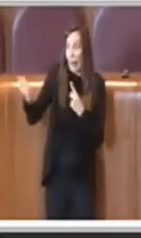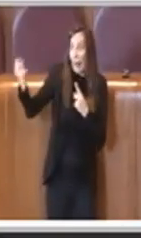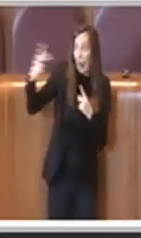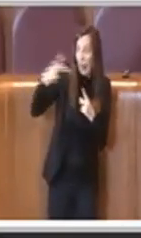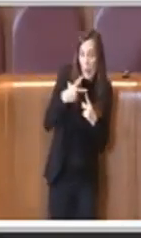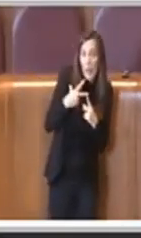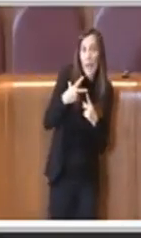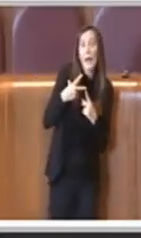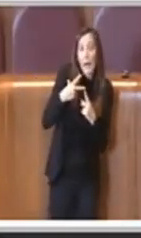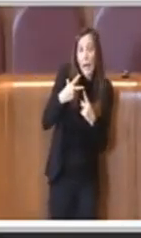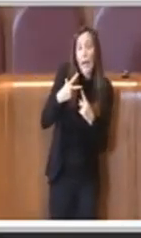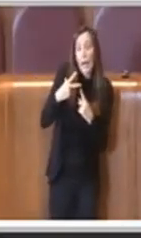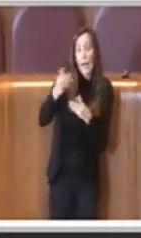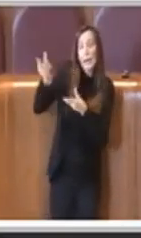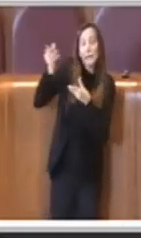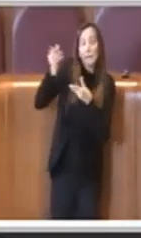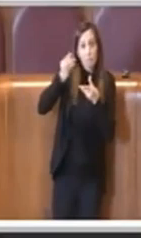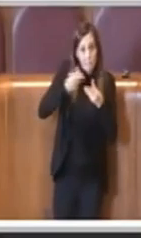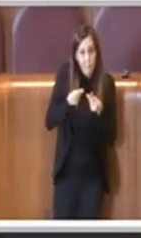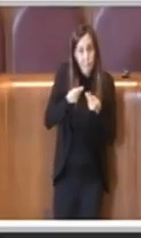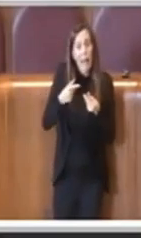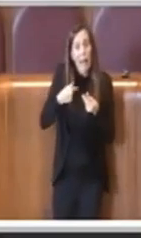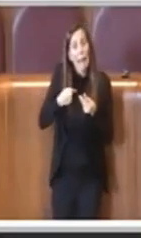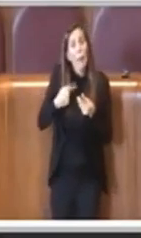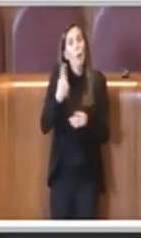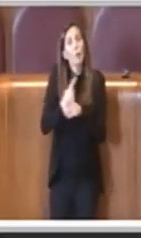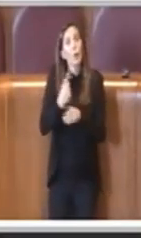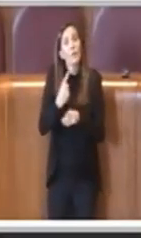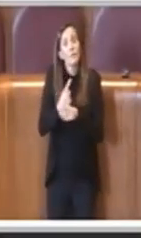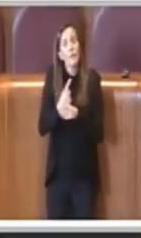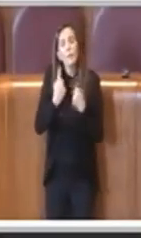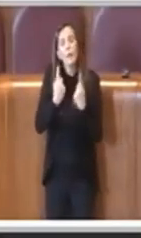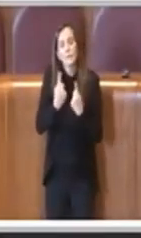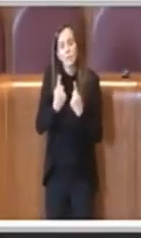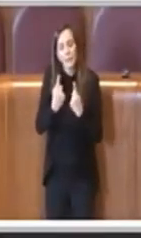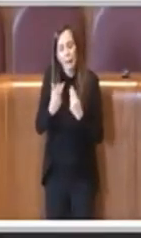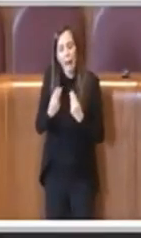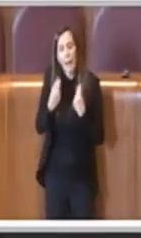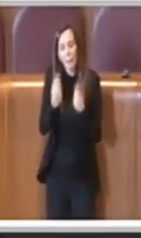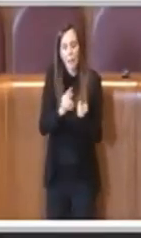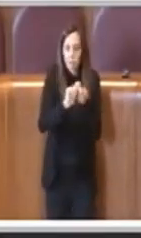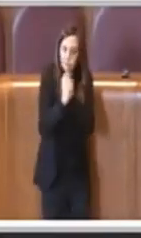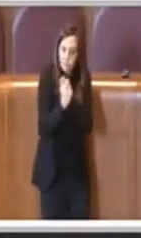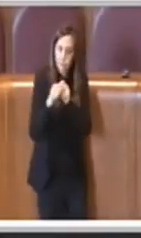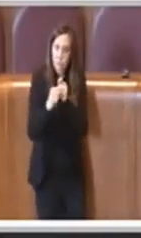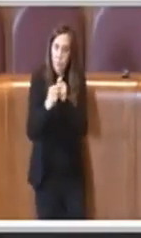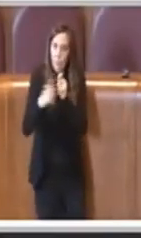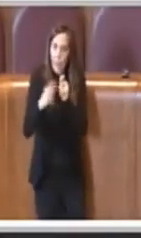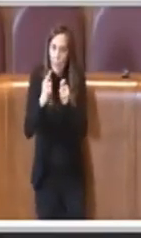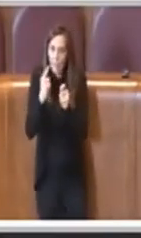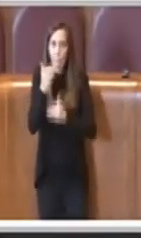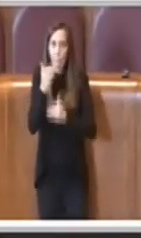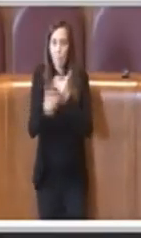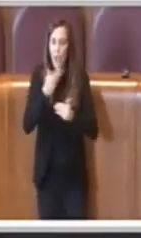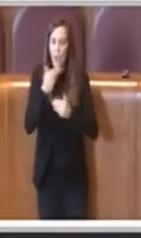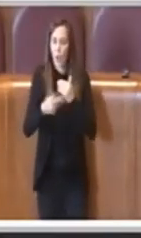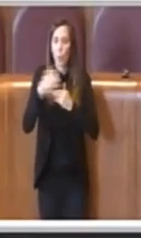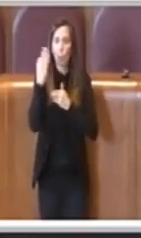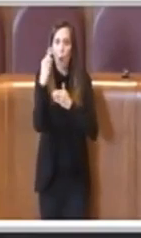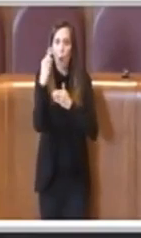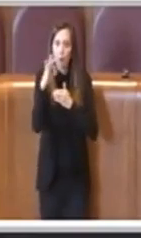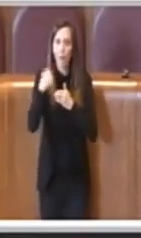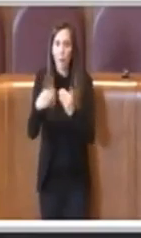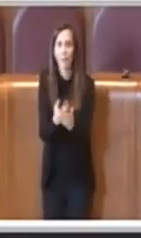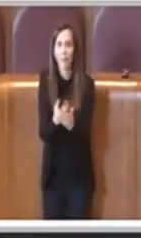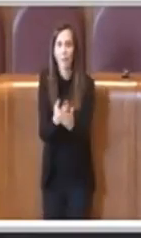migliore possibile da presentare per l'Aula. Credo che la stessa cosa